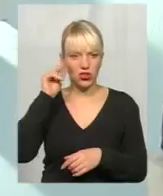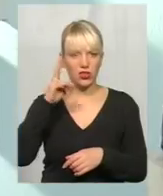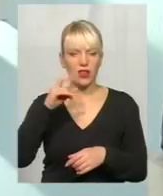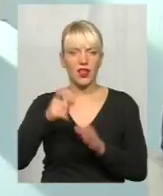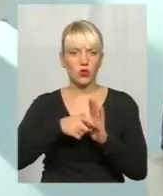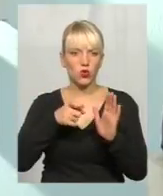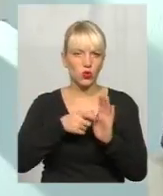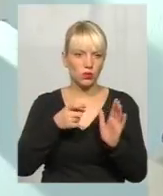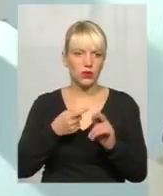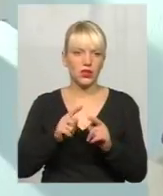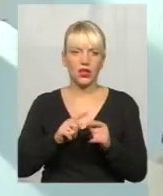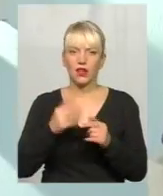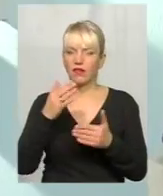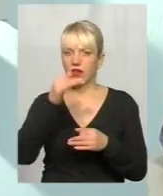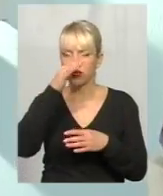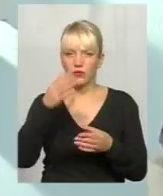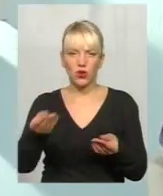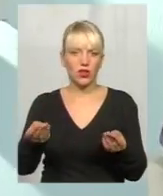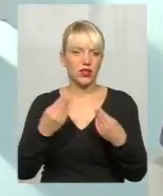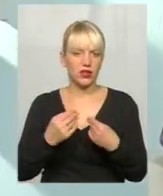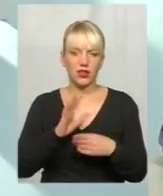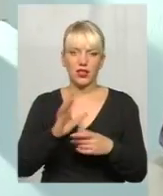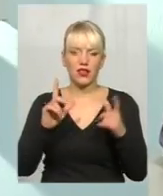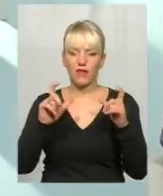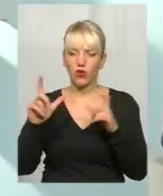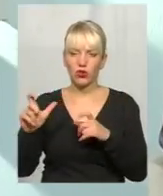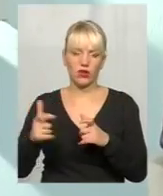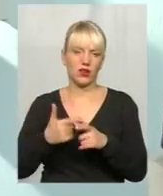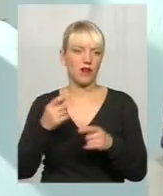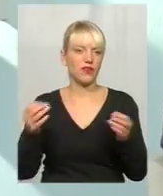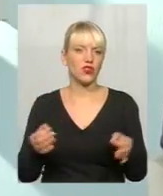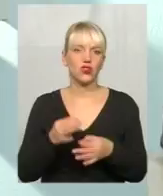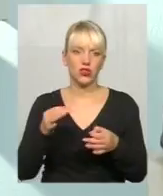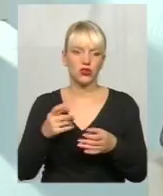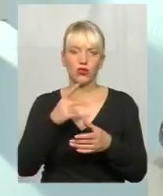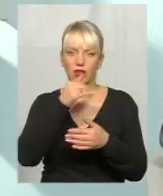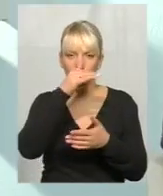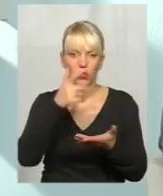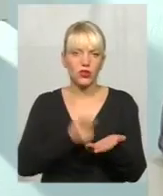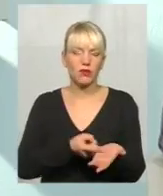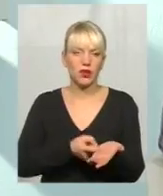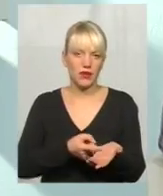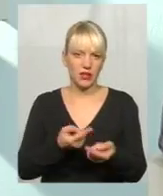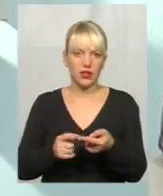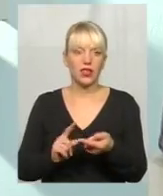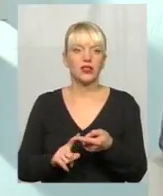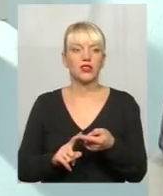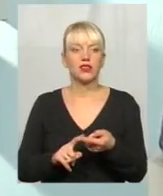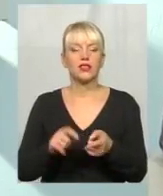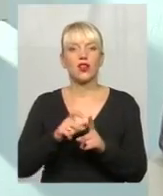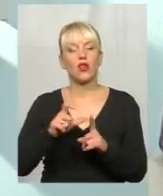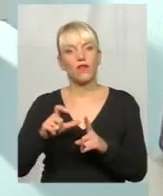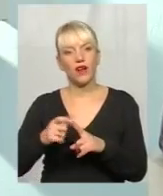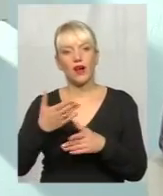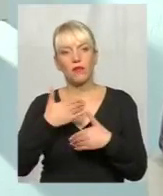Власне, ви не змогли надати ні фотографії, повісток, нічого, тобто ніяк підтверджити свої ось ці слова. Ми